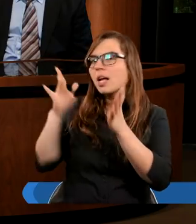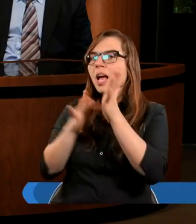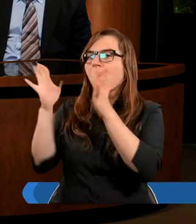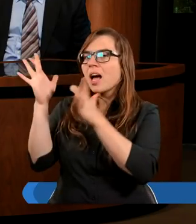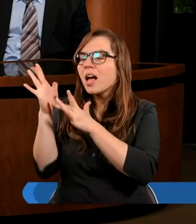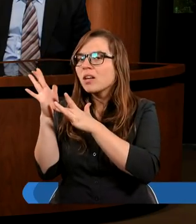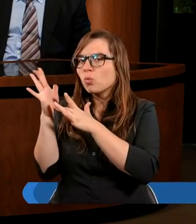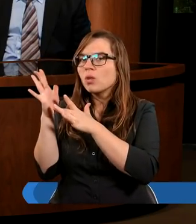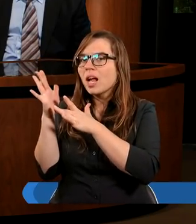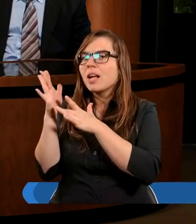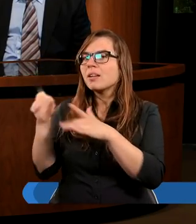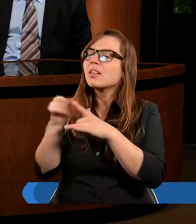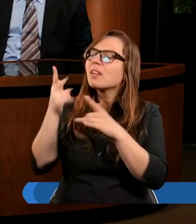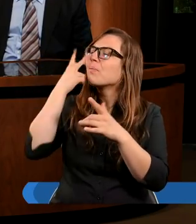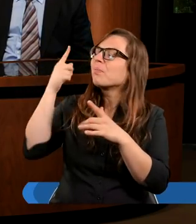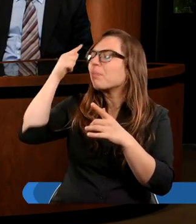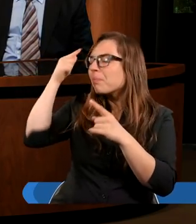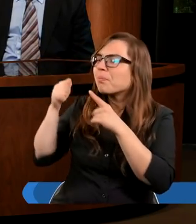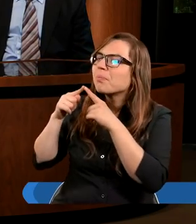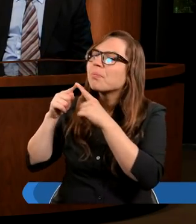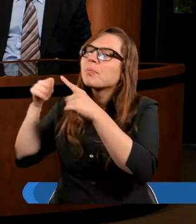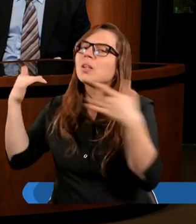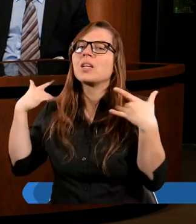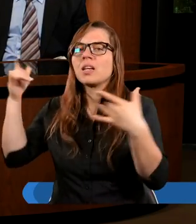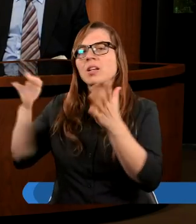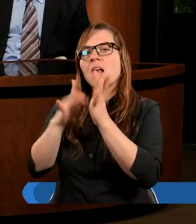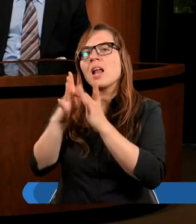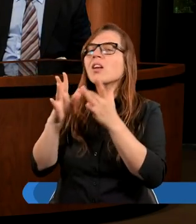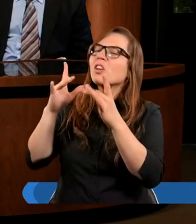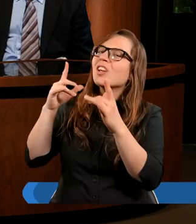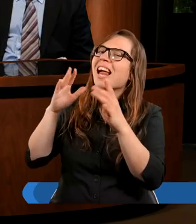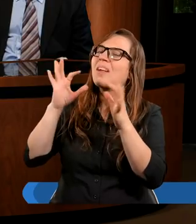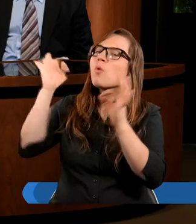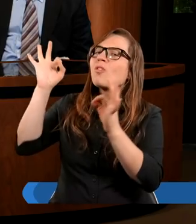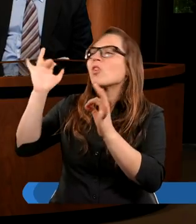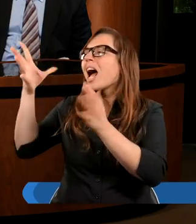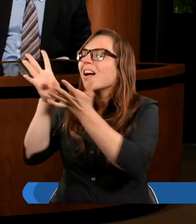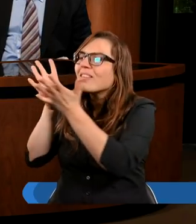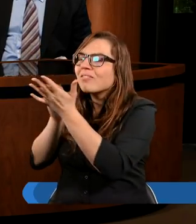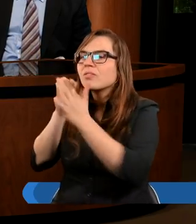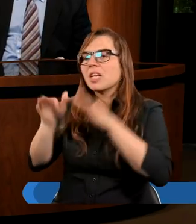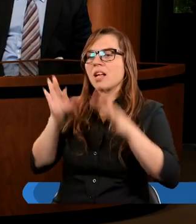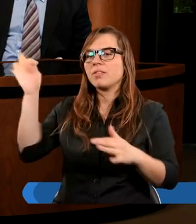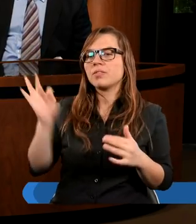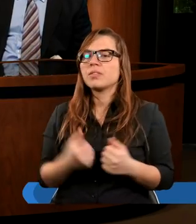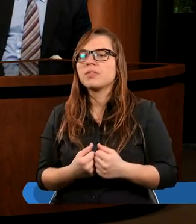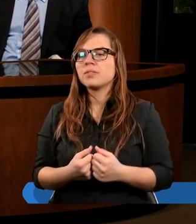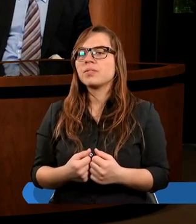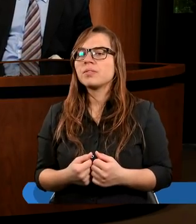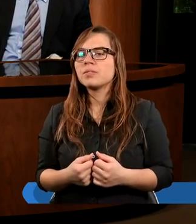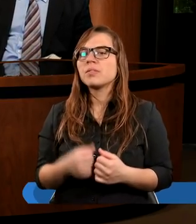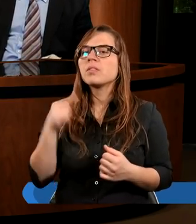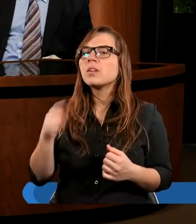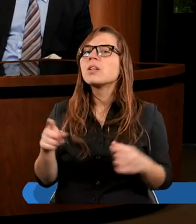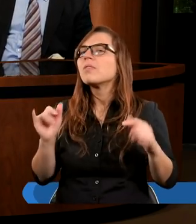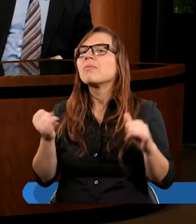no ciężko takiej osobie się jakby przemienić i nawet otworzyć, tak, do drugiej osoby. To też jest istotne. Zobaczcie od